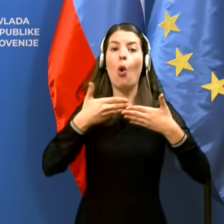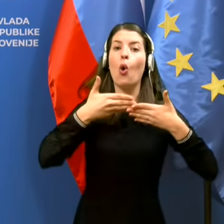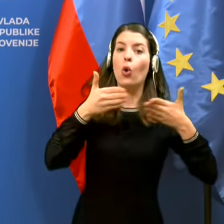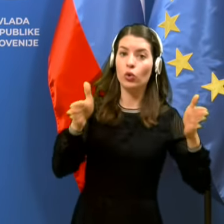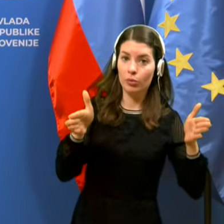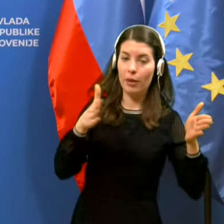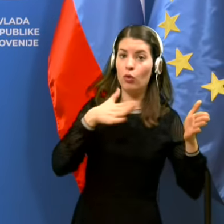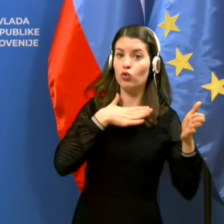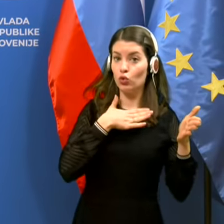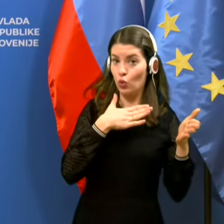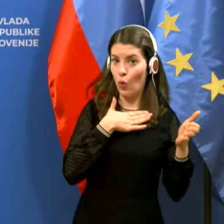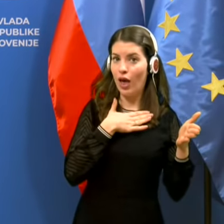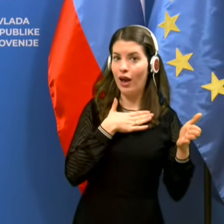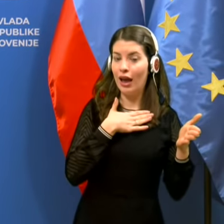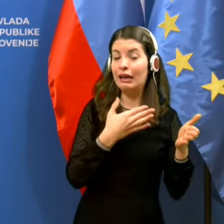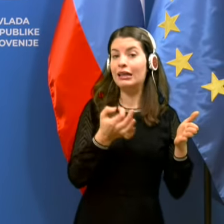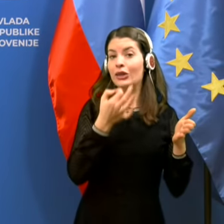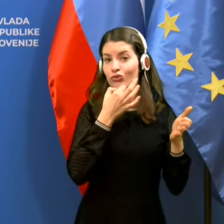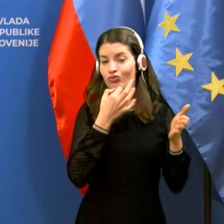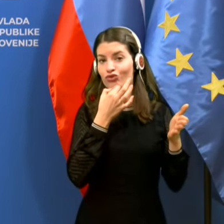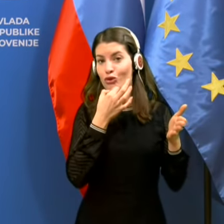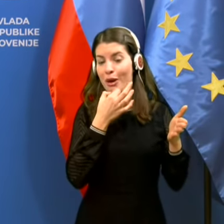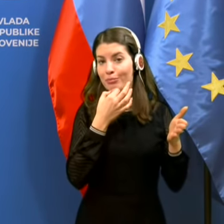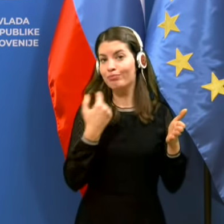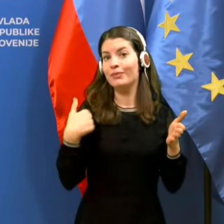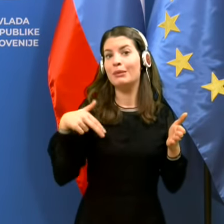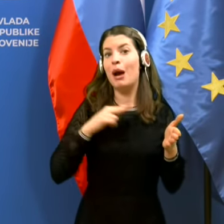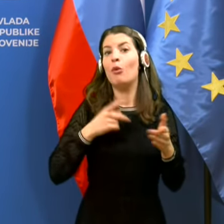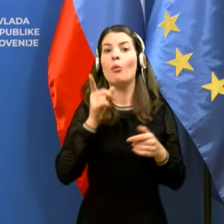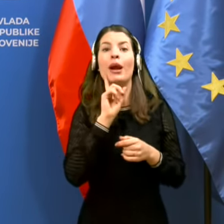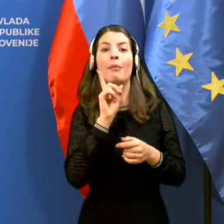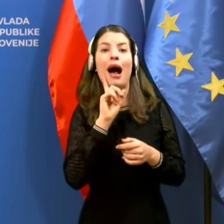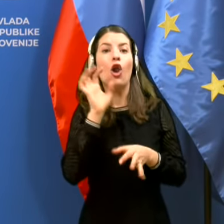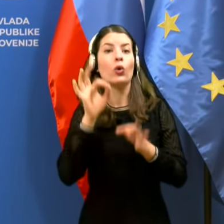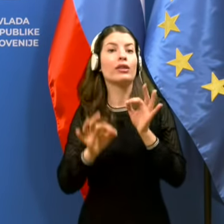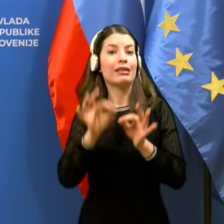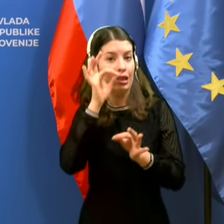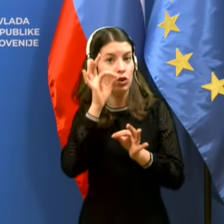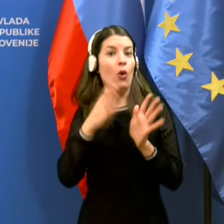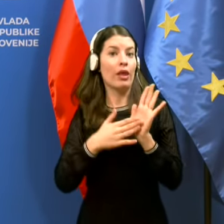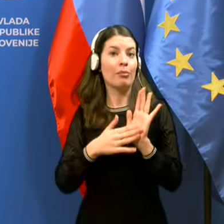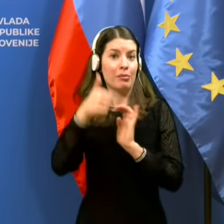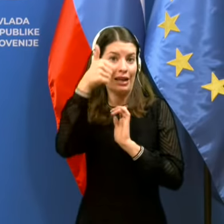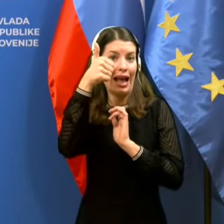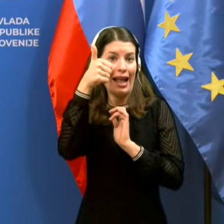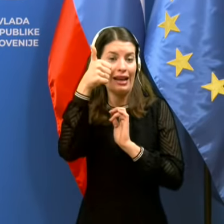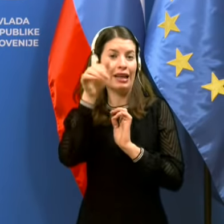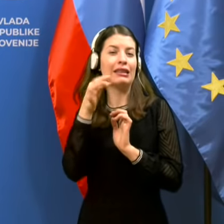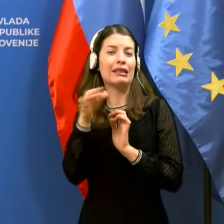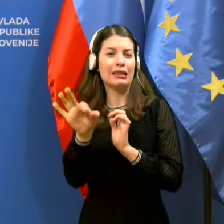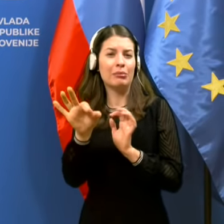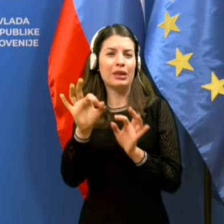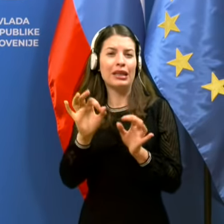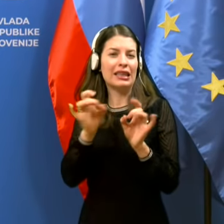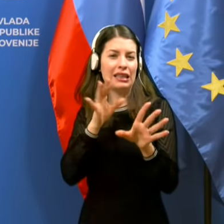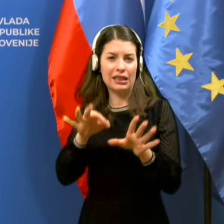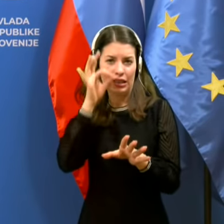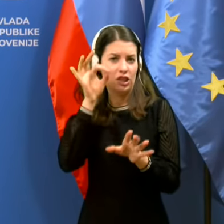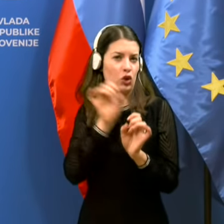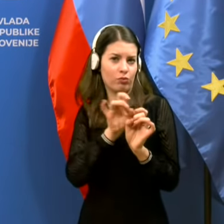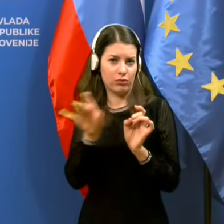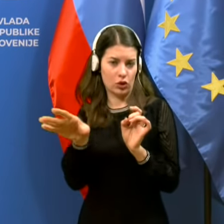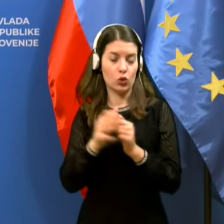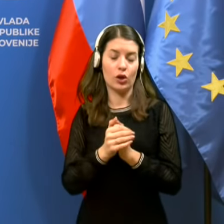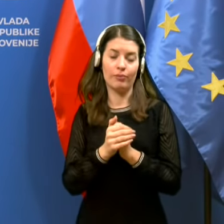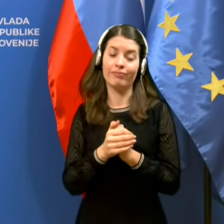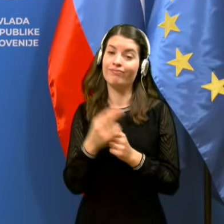vrte šole, če bi prišlo do pomankanja testova, če bi te recimo bili vmakljeni, če sem prav razumev vprašanje, je pa,